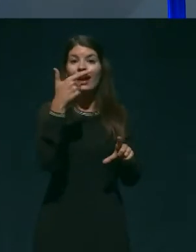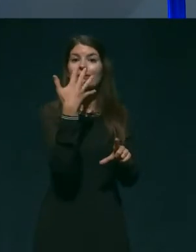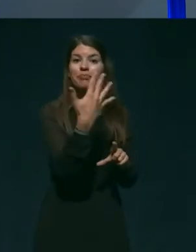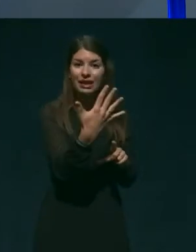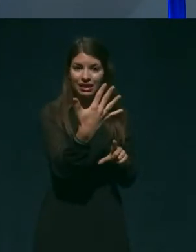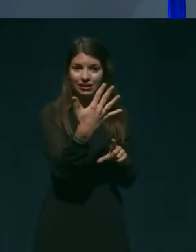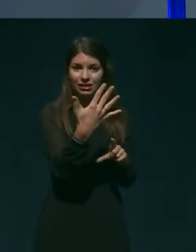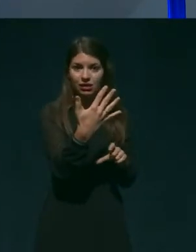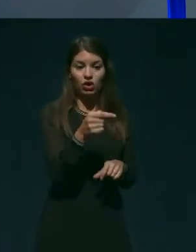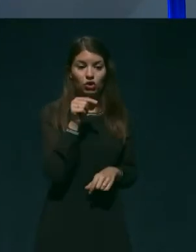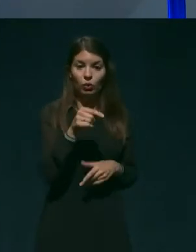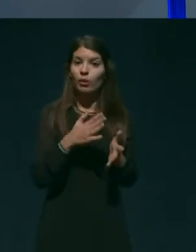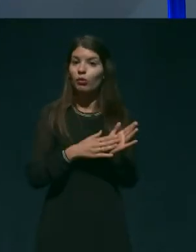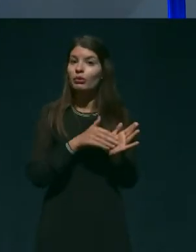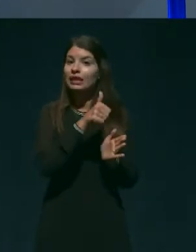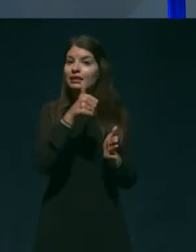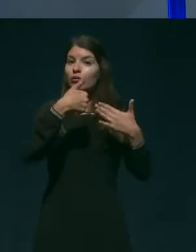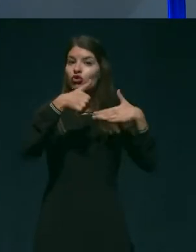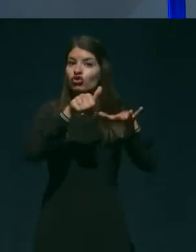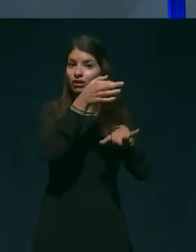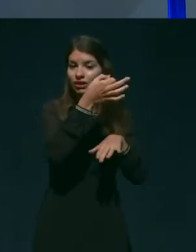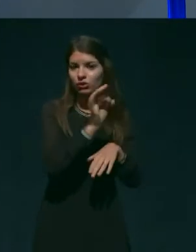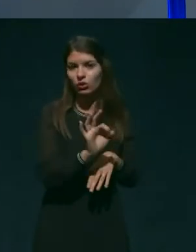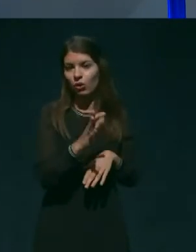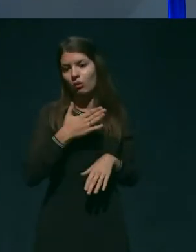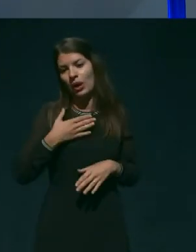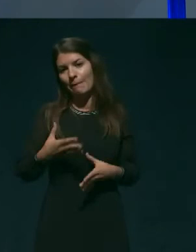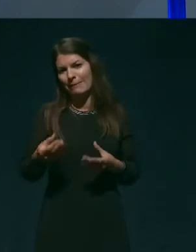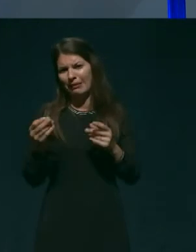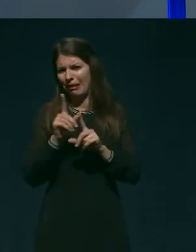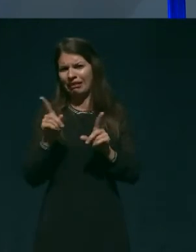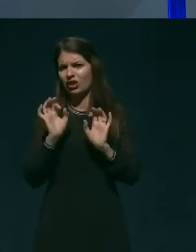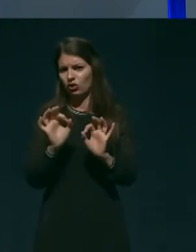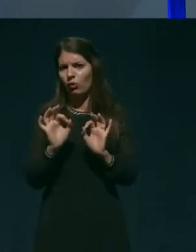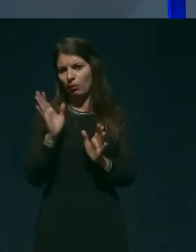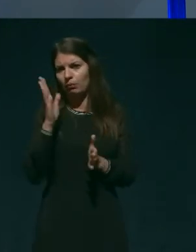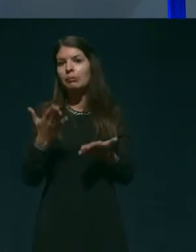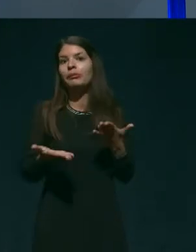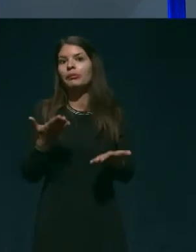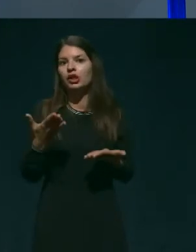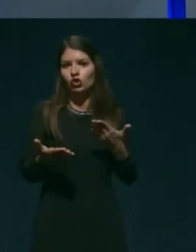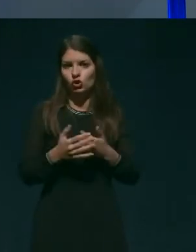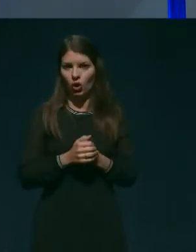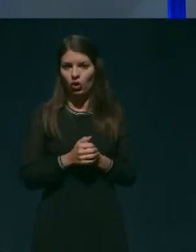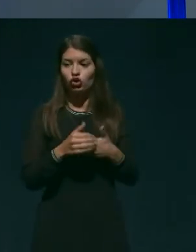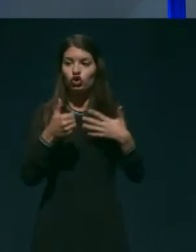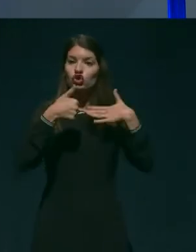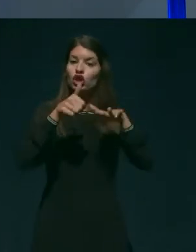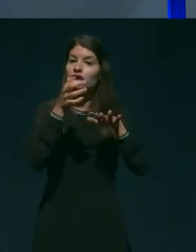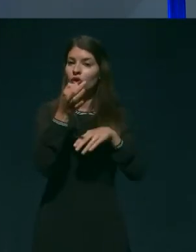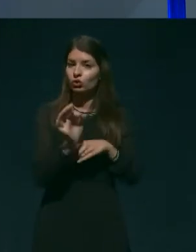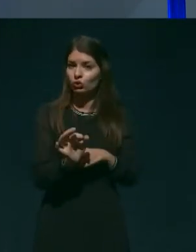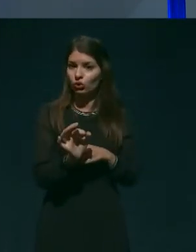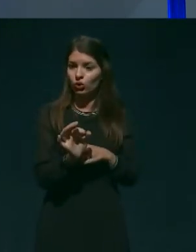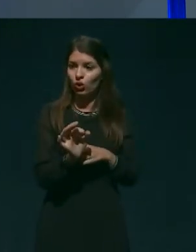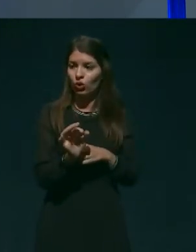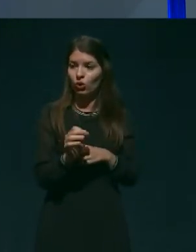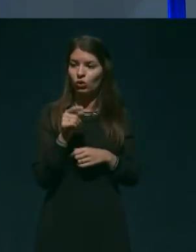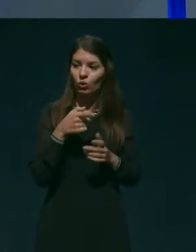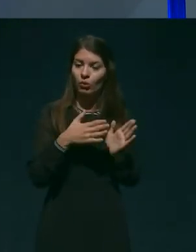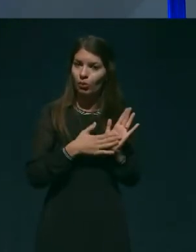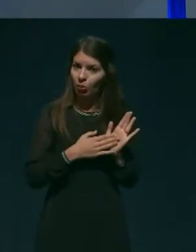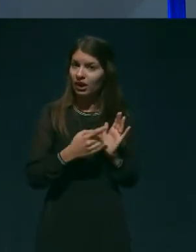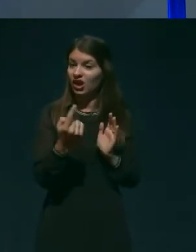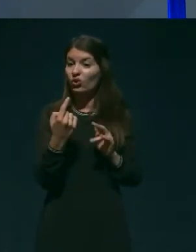16 odstotkov, zdaj spet moja matematika ni najboljša, ampak rečmo, 16 odstotkov, to se pravi od najbolj